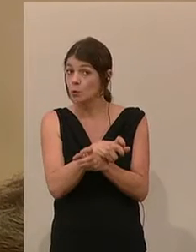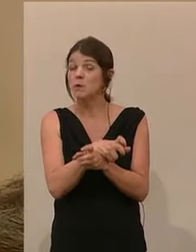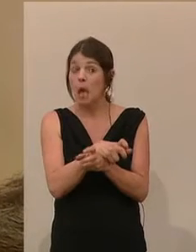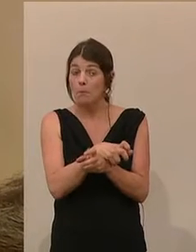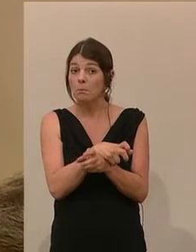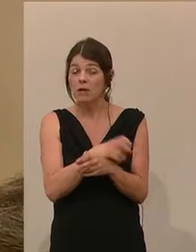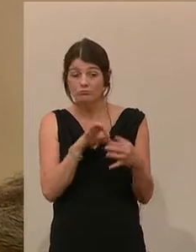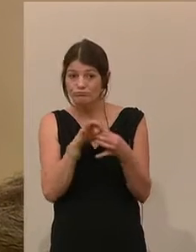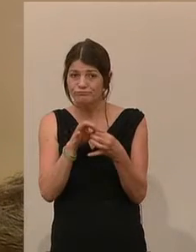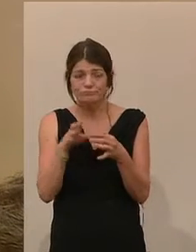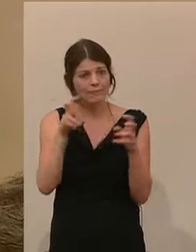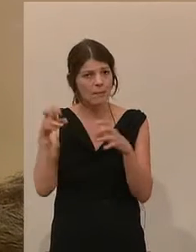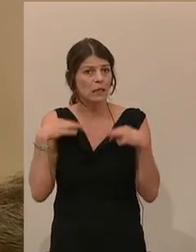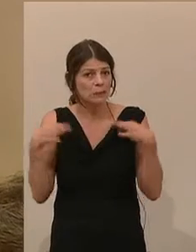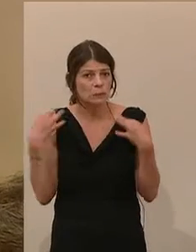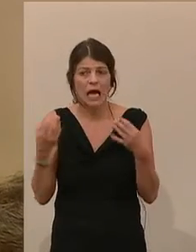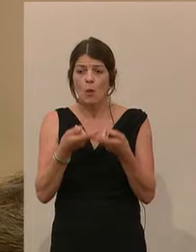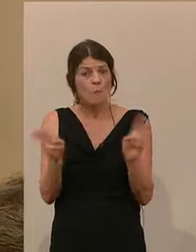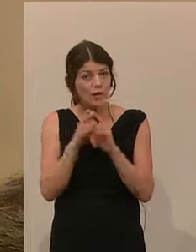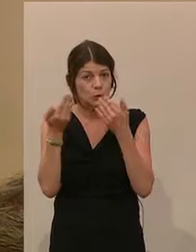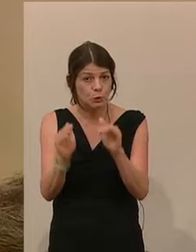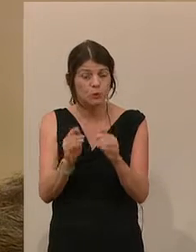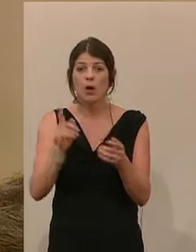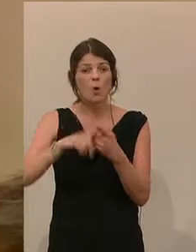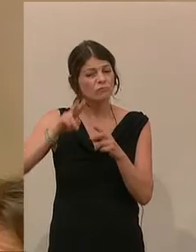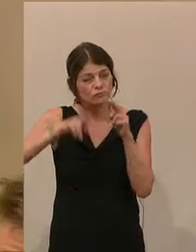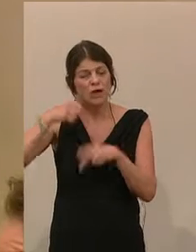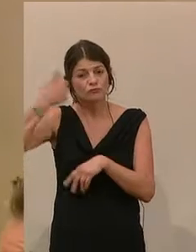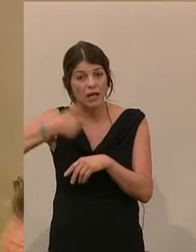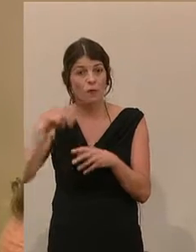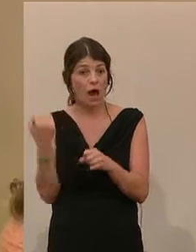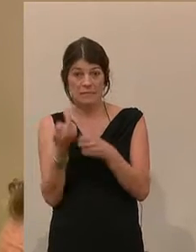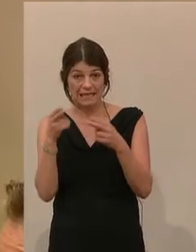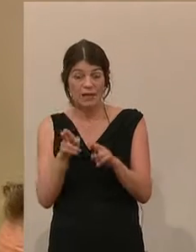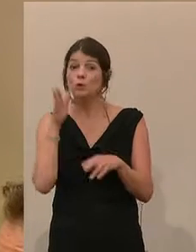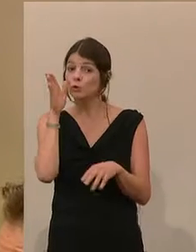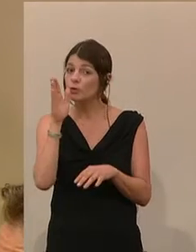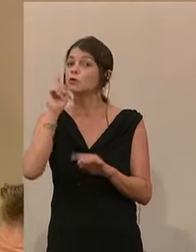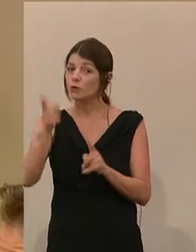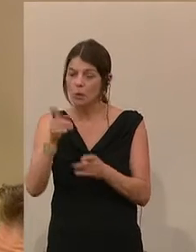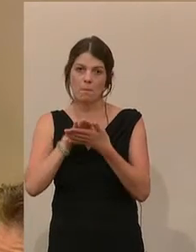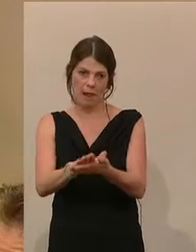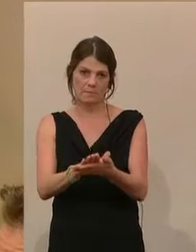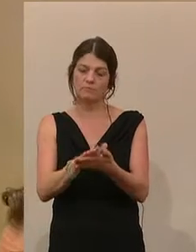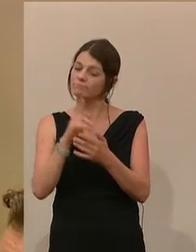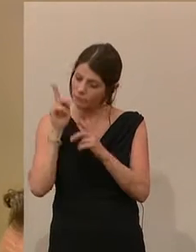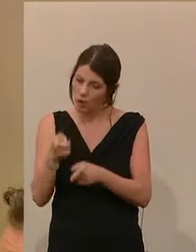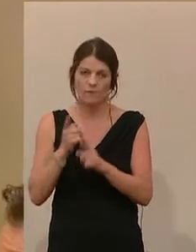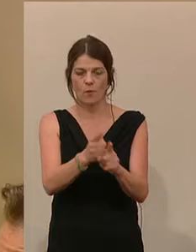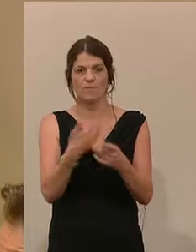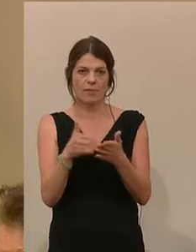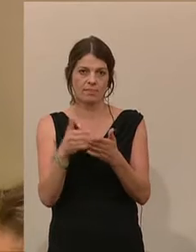Gesundheit, Umweltschutz und alle Standards im Arbeitsrecht betrifft, auch in Zukunft eingehalten werden.